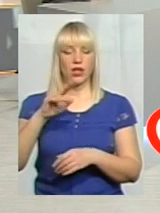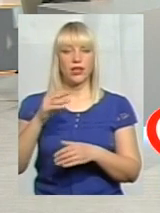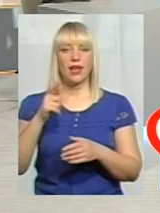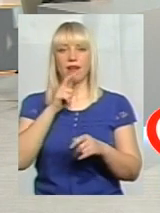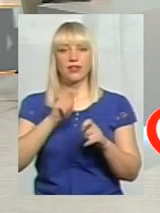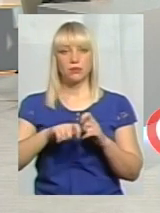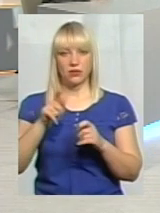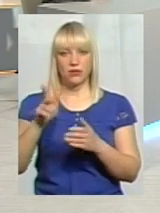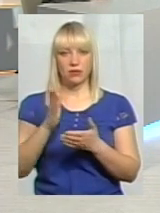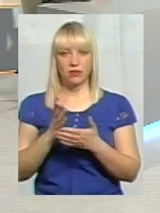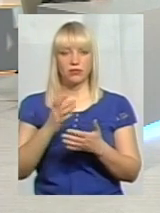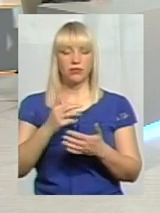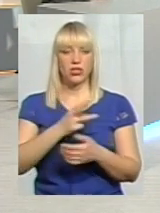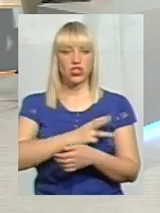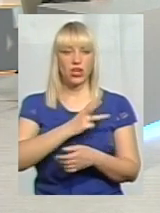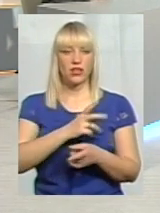долучитися?